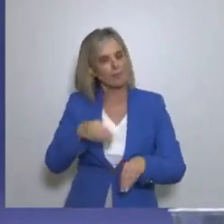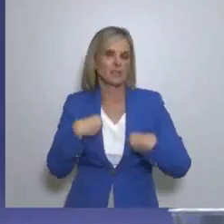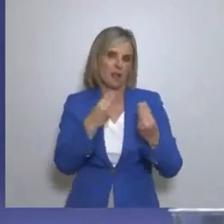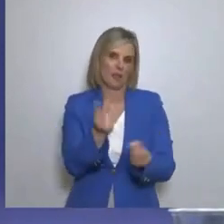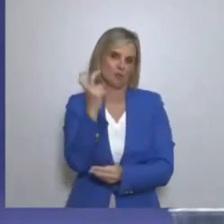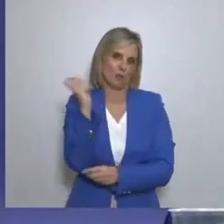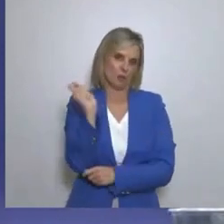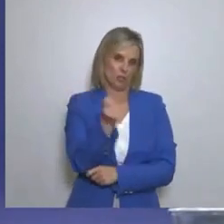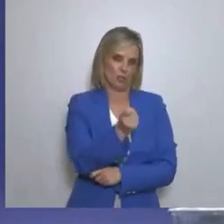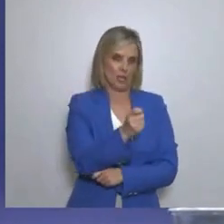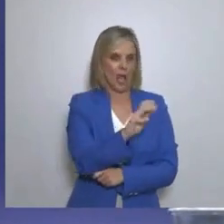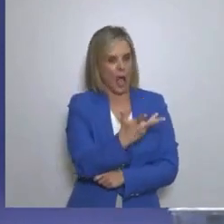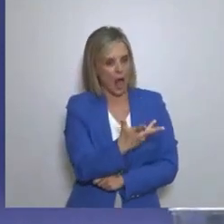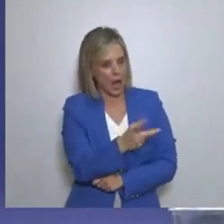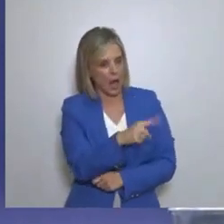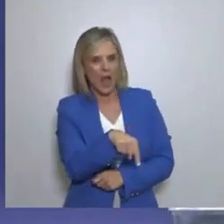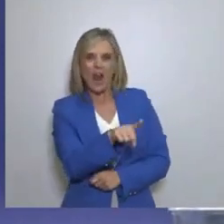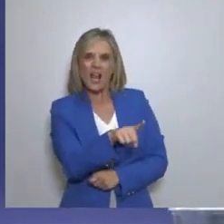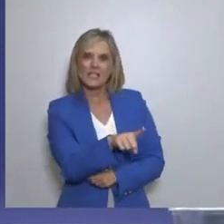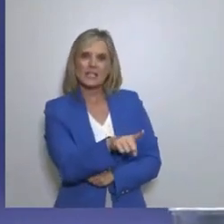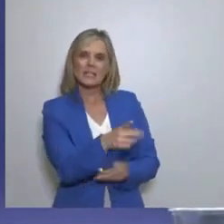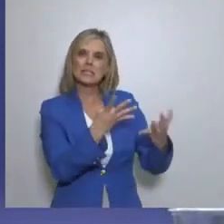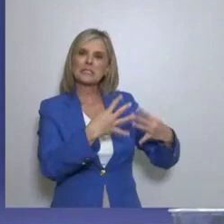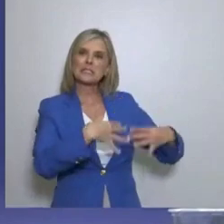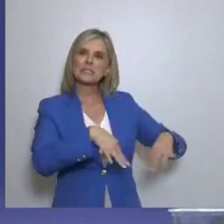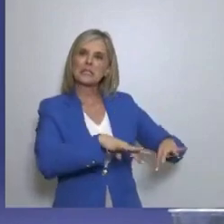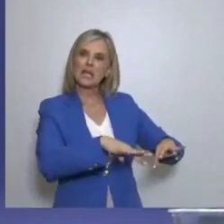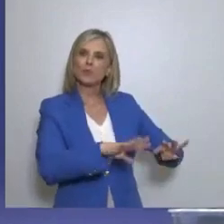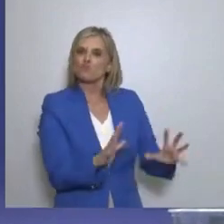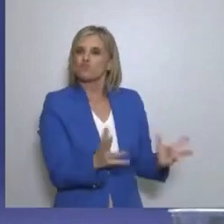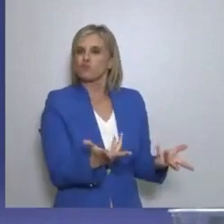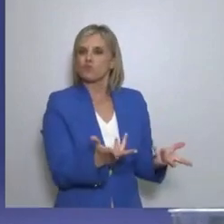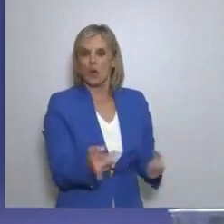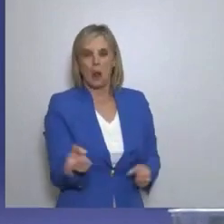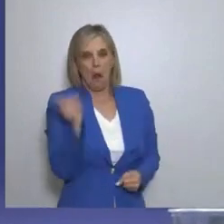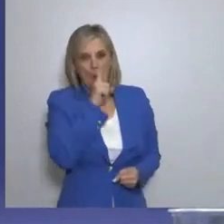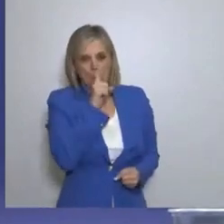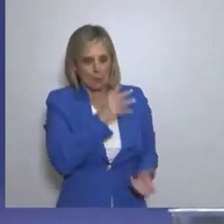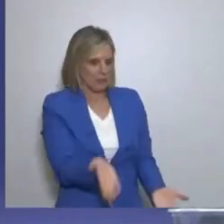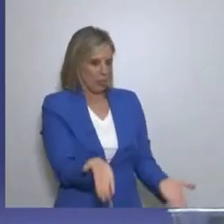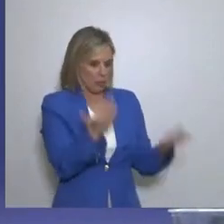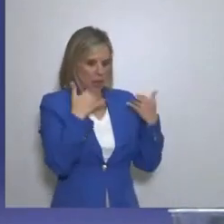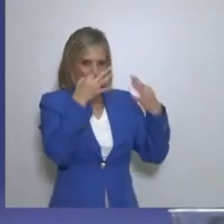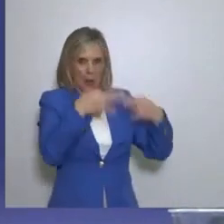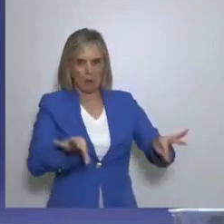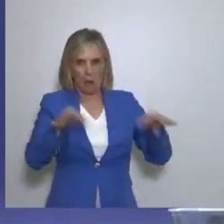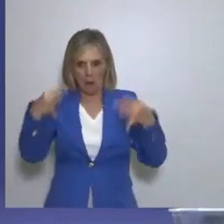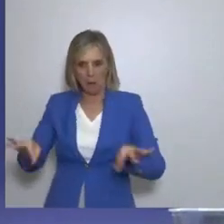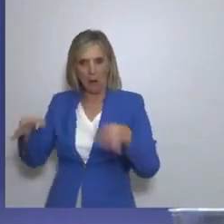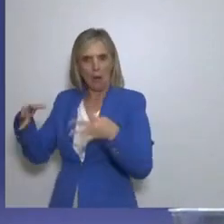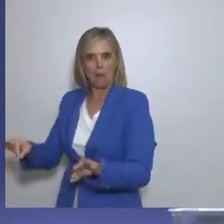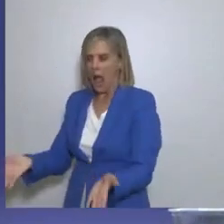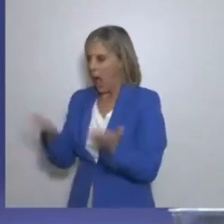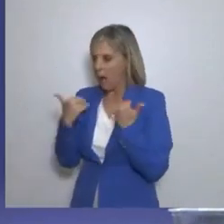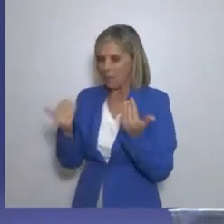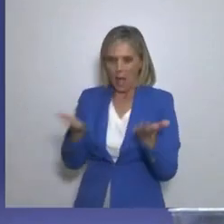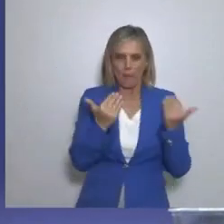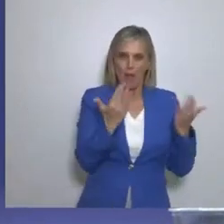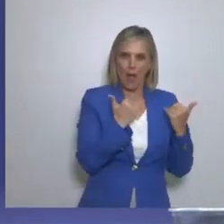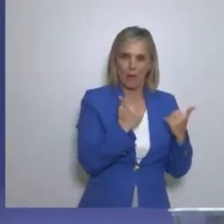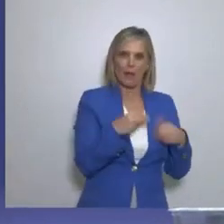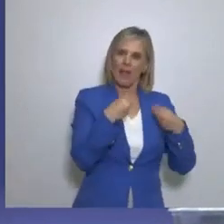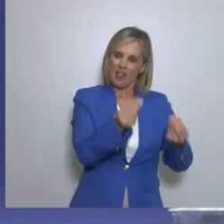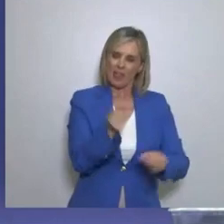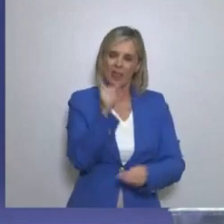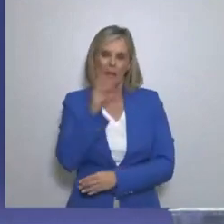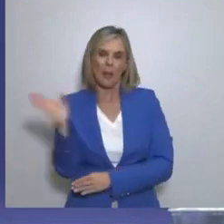σημαίνει ότι έχεις μάνα Έχεις πατέρα, γεννήθηκες, έχεις αδέρφια, έχεις θείους Και τρέχεις στη διαδικασία Και είσαι Έλληνας Αυτή η διαδικασία θα